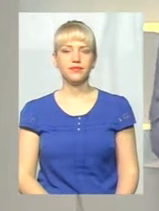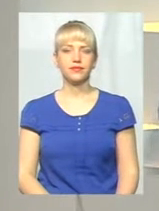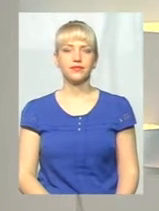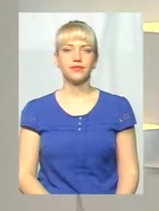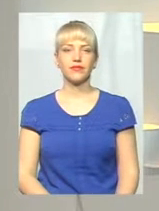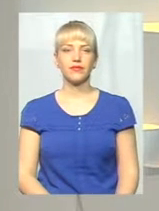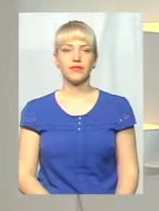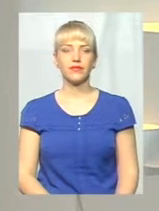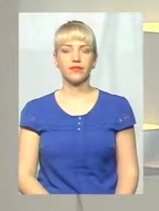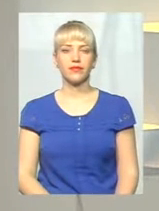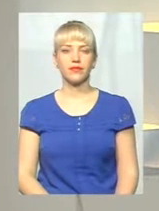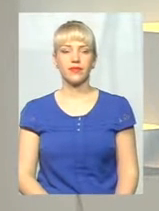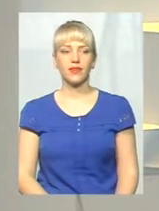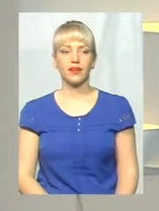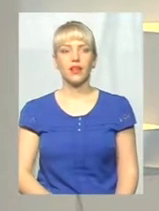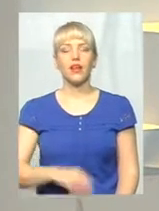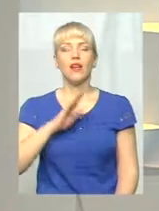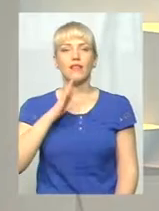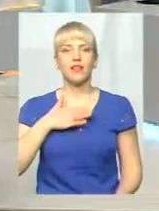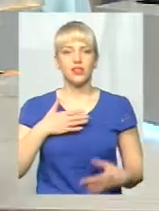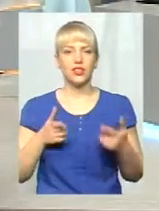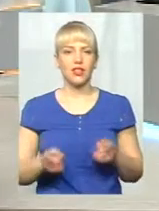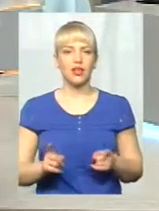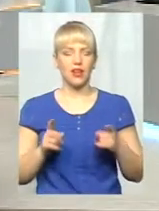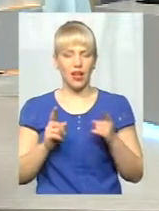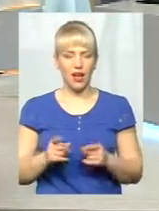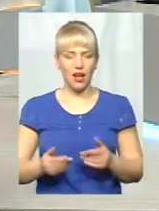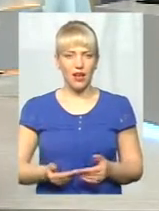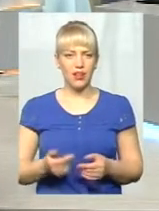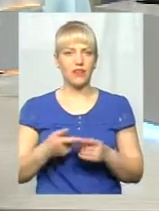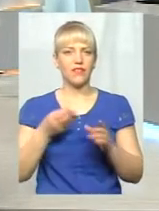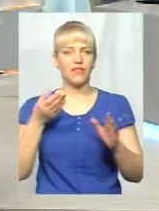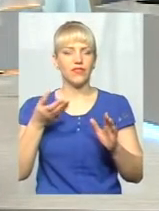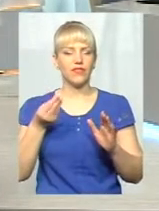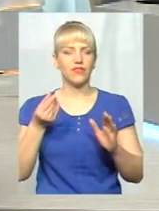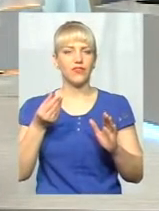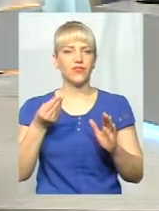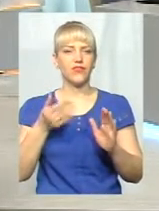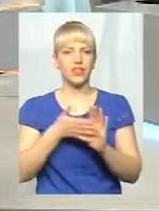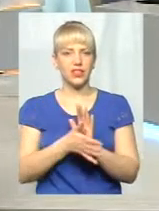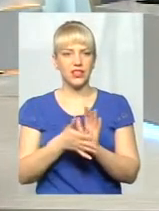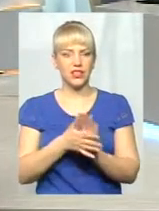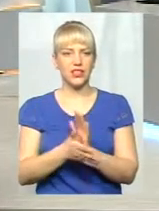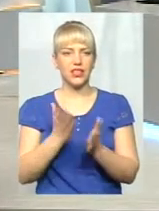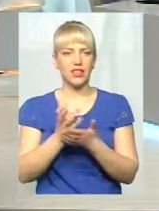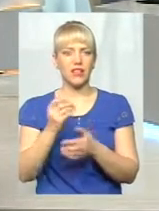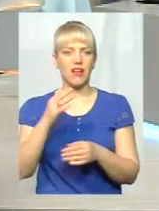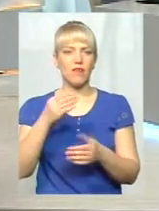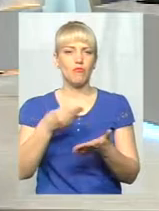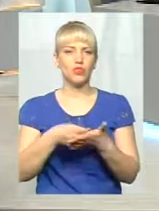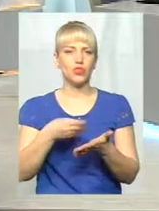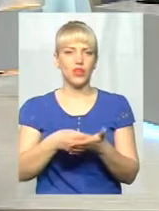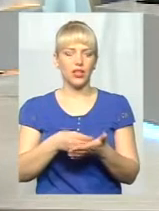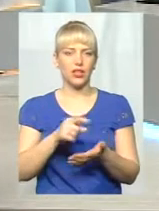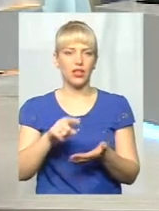На відміну від Литви, у наших реаліях витрати на первинку значною мірою, чи можна навіть повністю, лягають на бюджети громад,